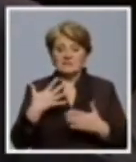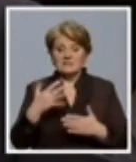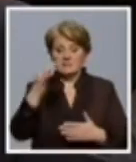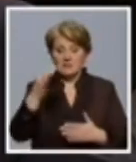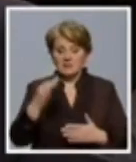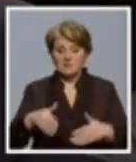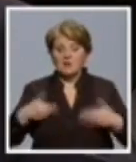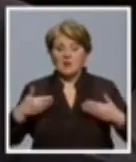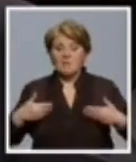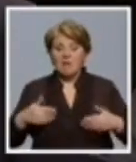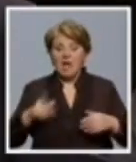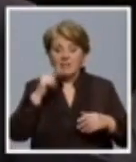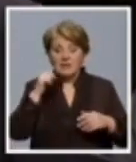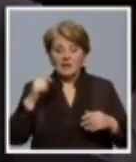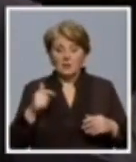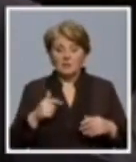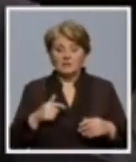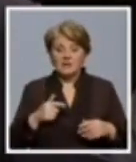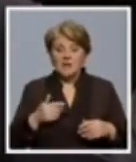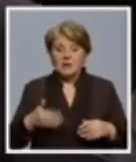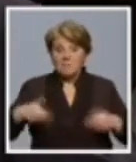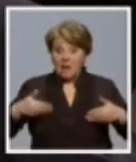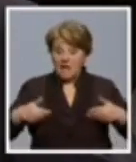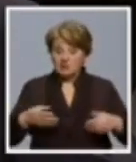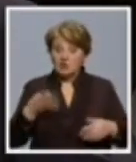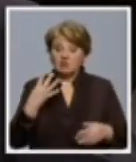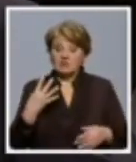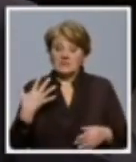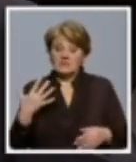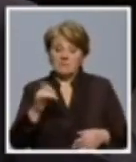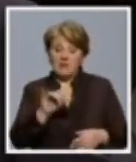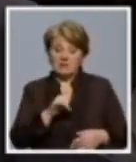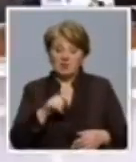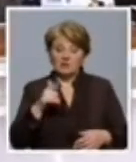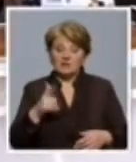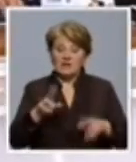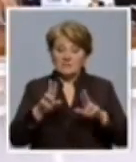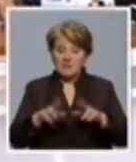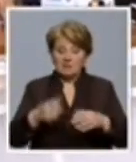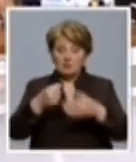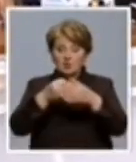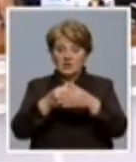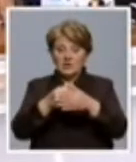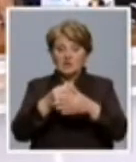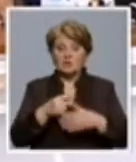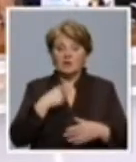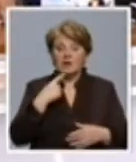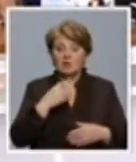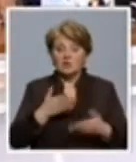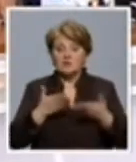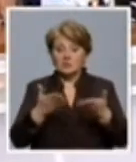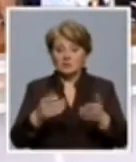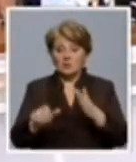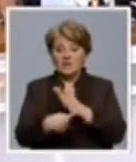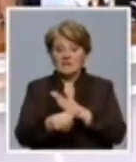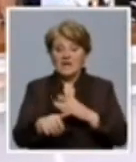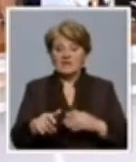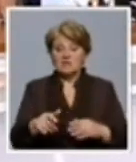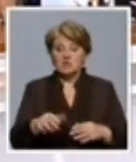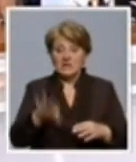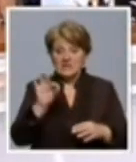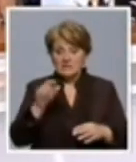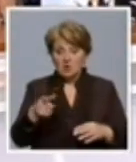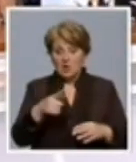% mladih ljudi, dakle mlađih od 40. godine, unutar HHSP-a dr. Ande Starčević i ovoga pravaškog kišobrana koji se nudi i u 11. izbornoj jedinici.